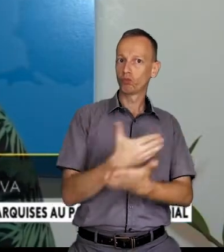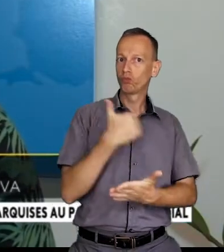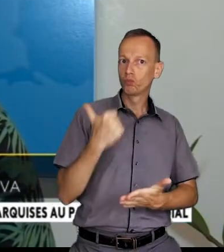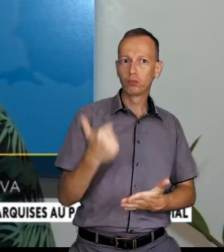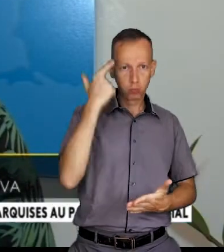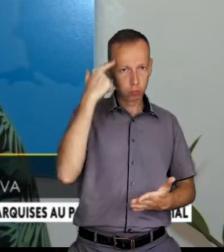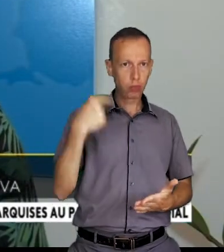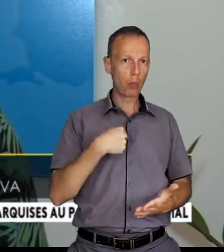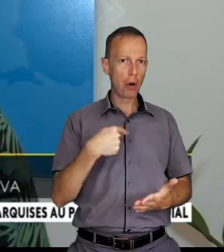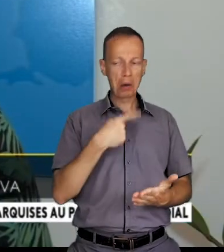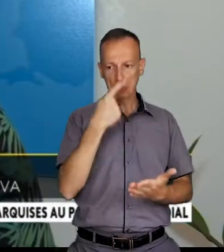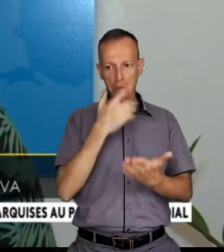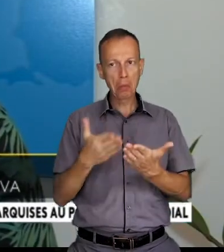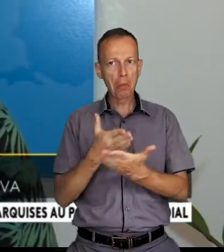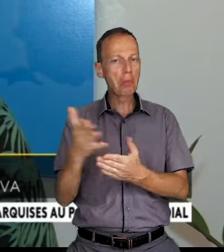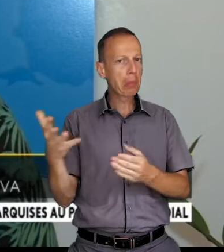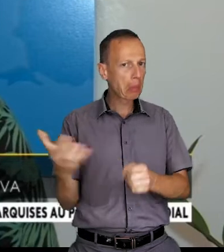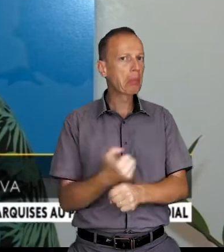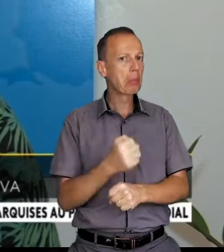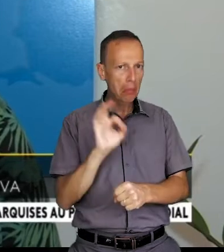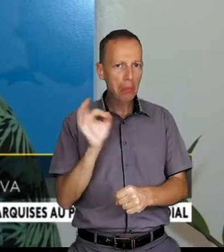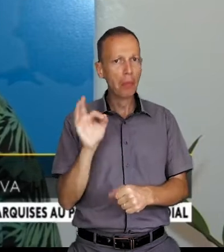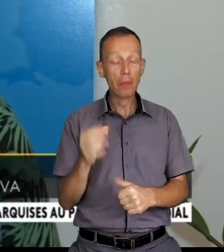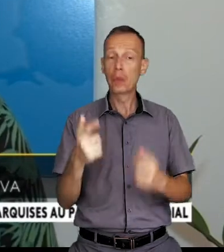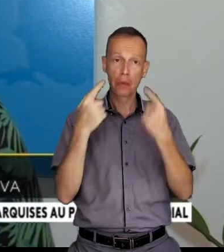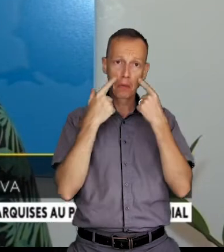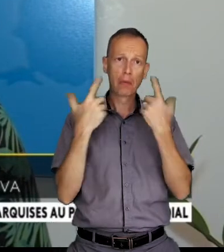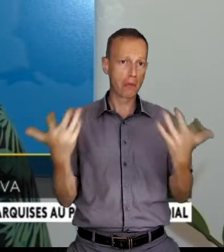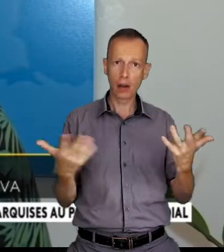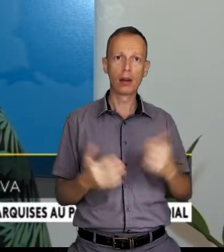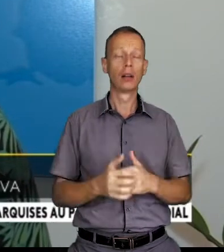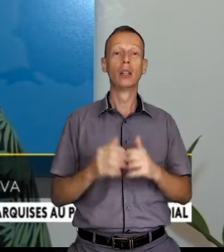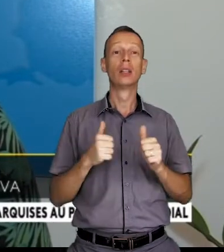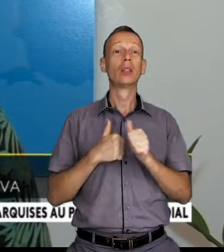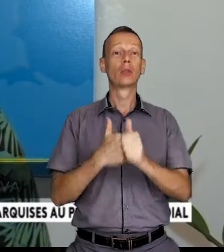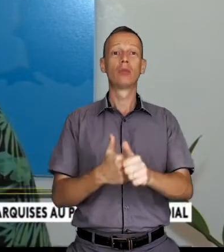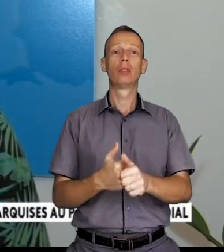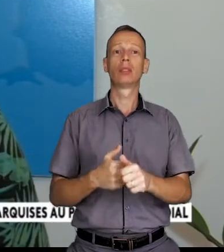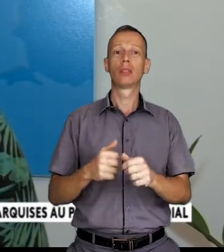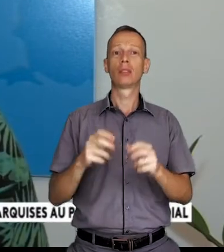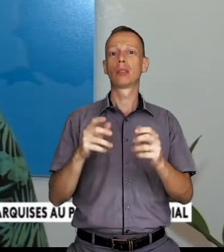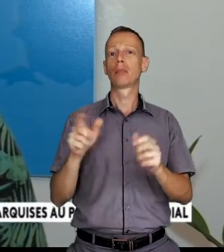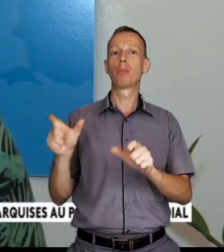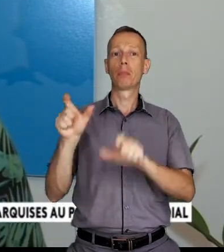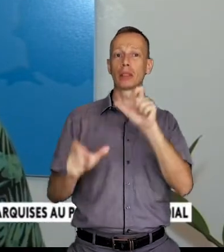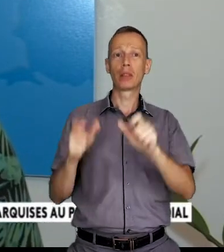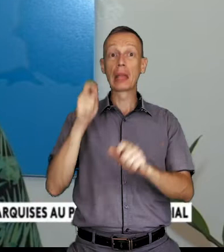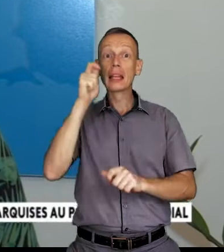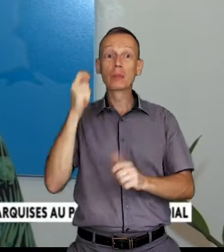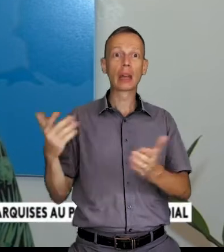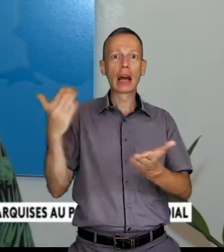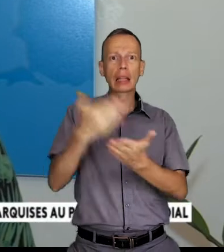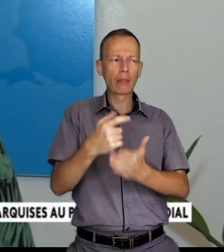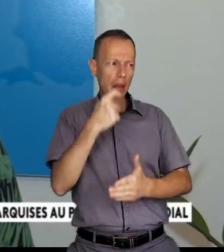passé et pour moi c'est en bonne voie. C'est suivant les différentes